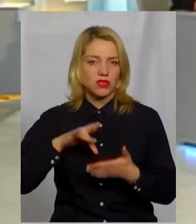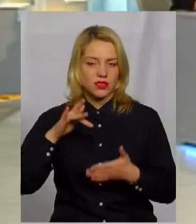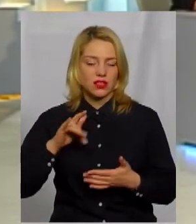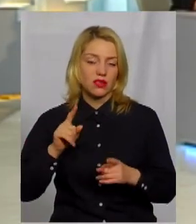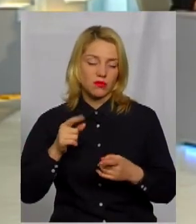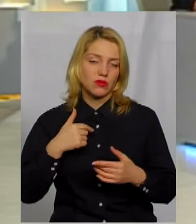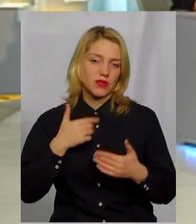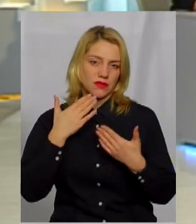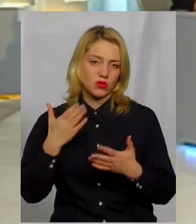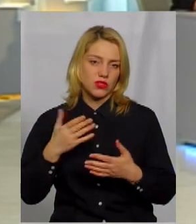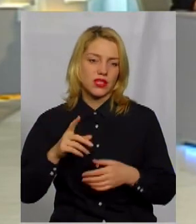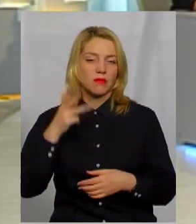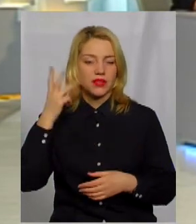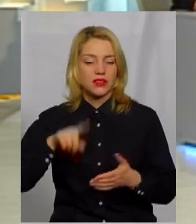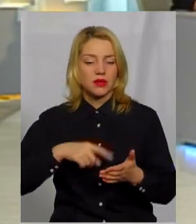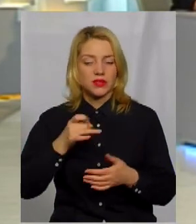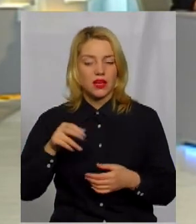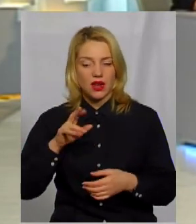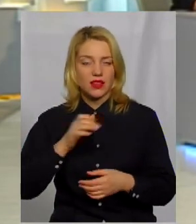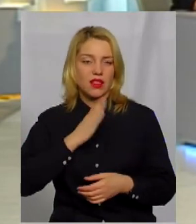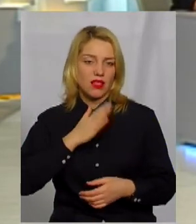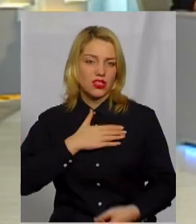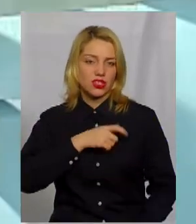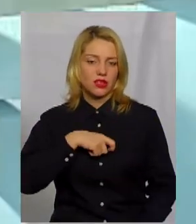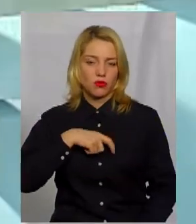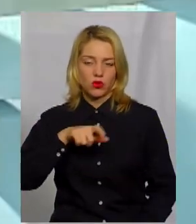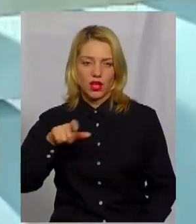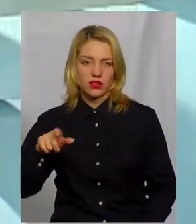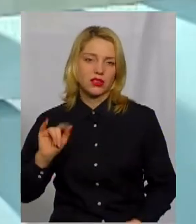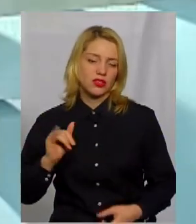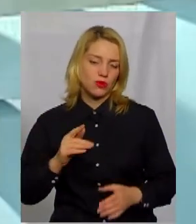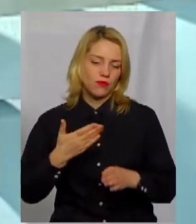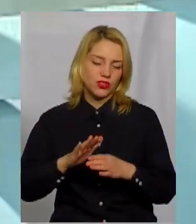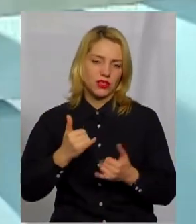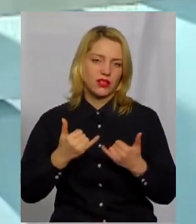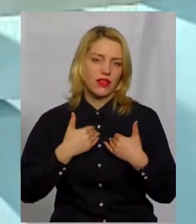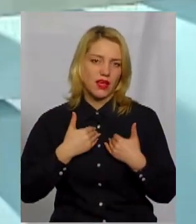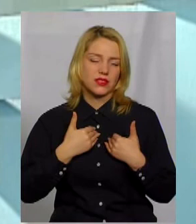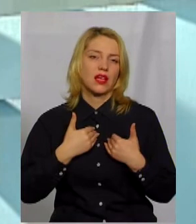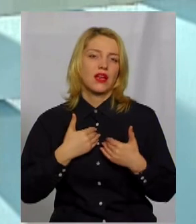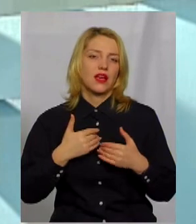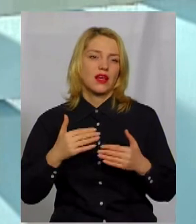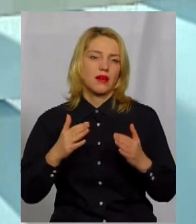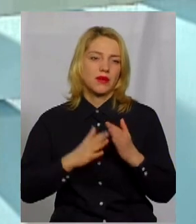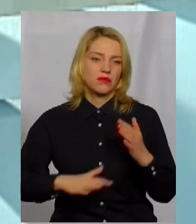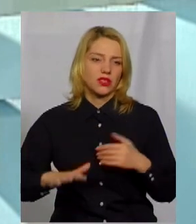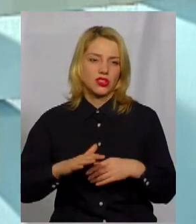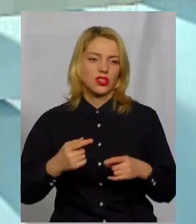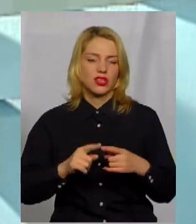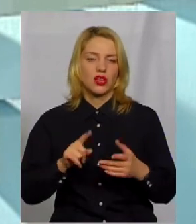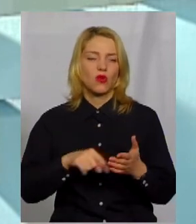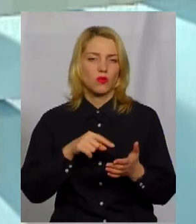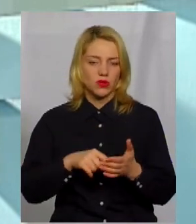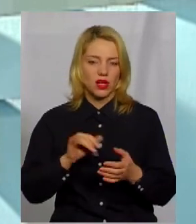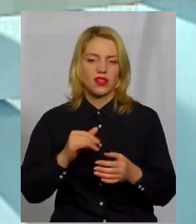ми звернулися до Хмельницької міської ради, до депутатів наших, про те, щоб нам виділили приміщення для того, щоб комунальне, яке було в жахливому насправді